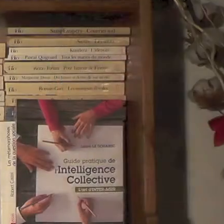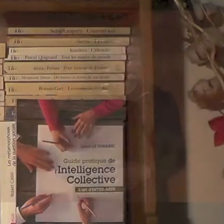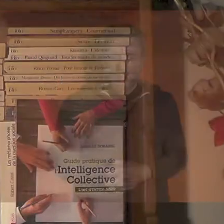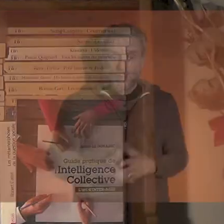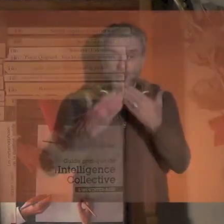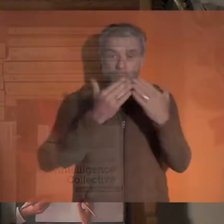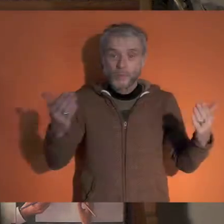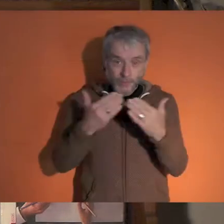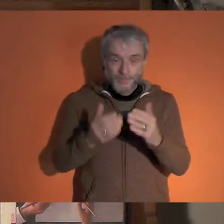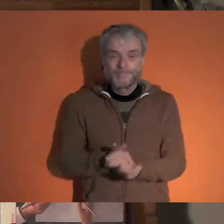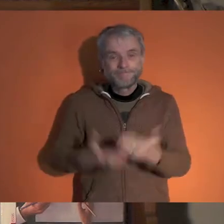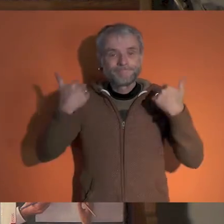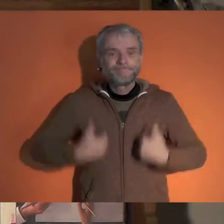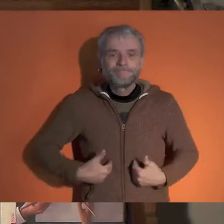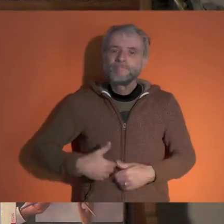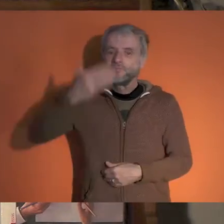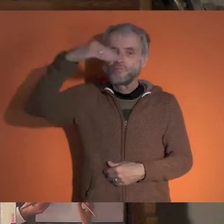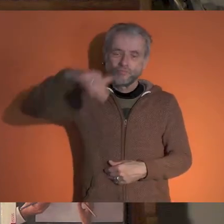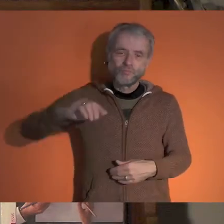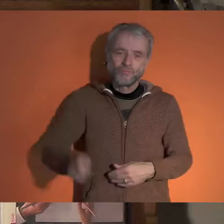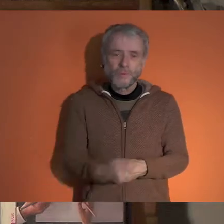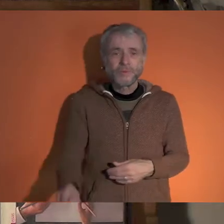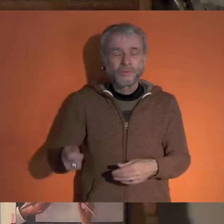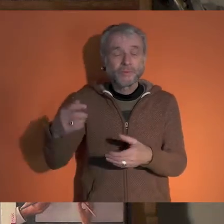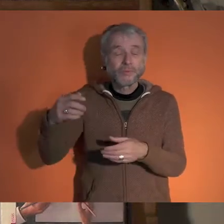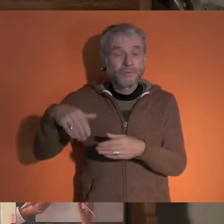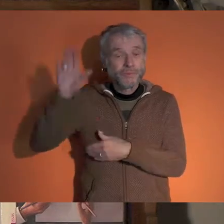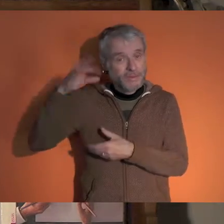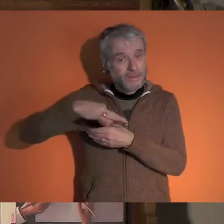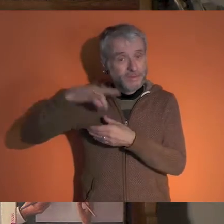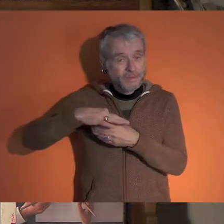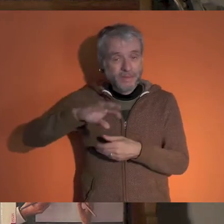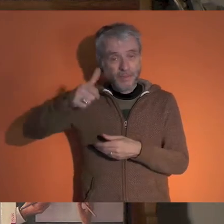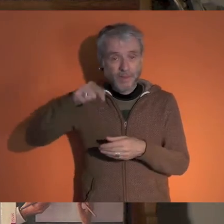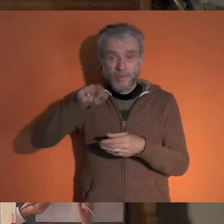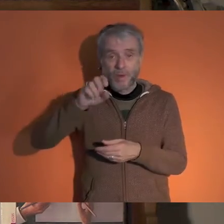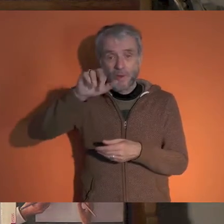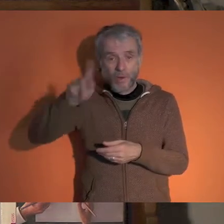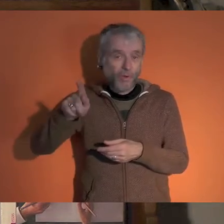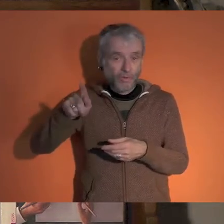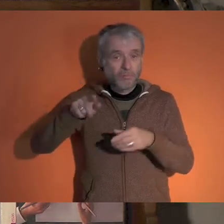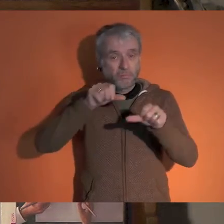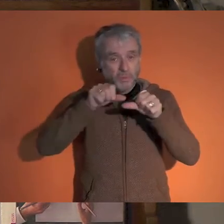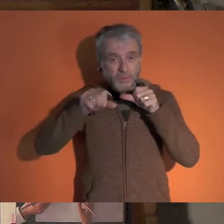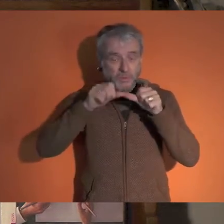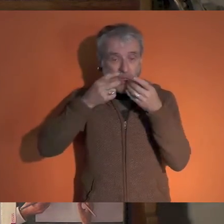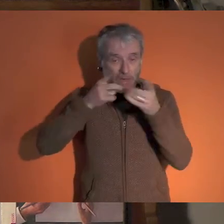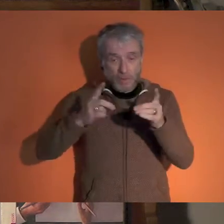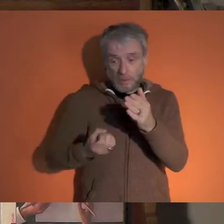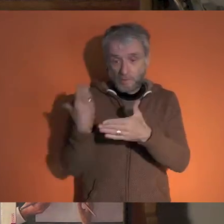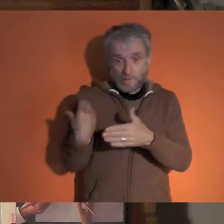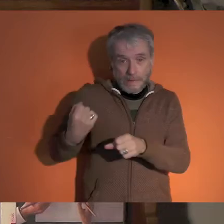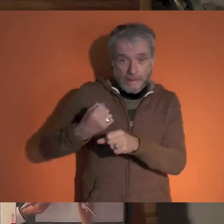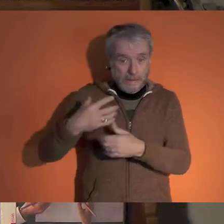Bonjour à tous, je suis, comme vous le savez sans doute, la candidate sélectionnée par la Primaire.org, un